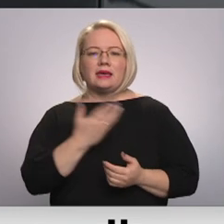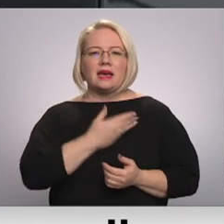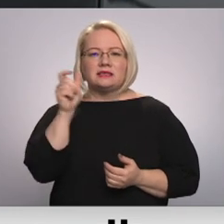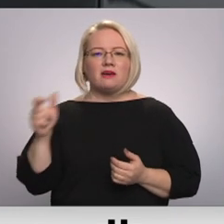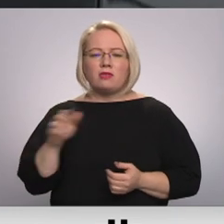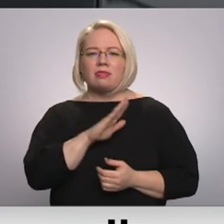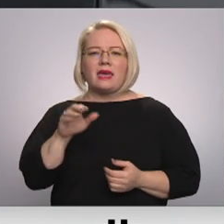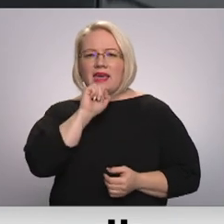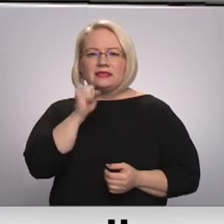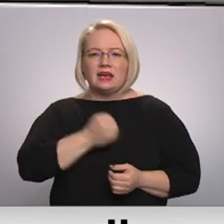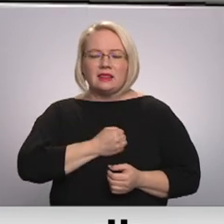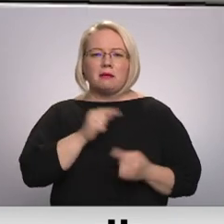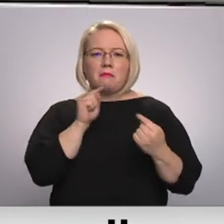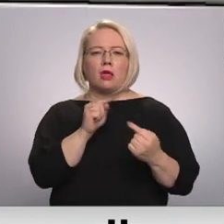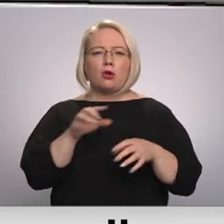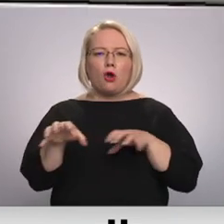palielinās.